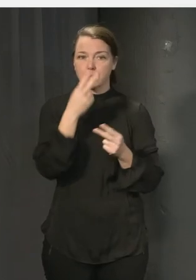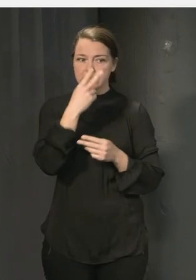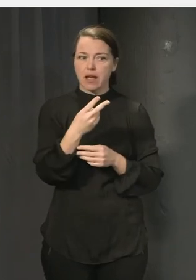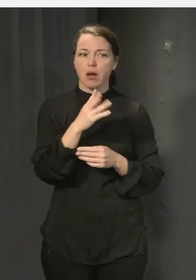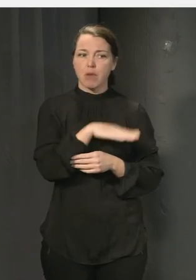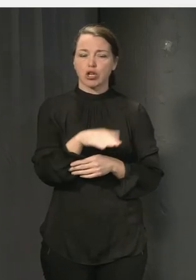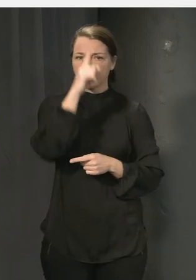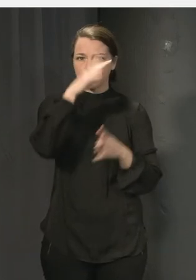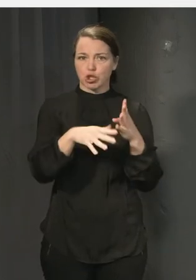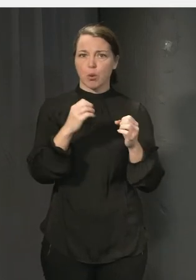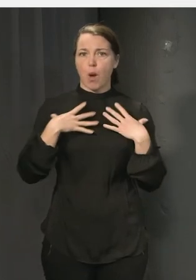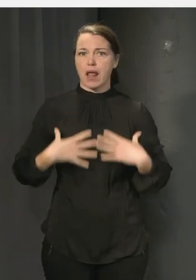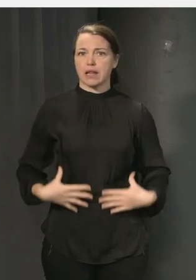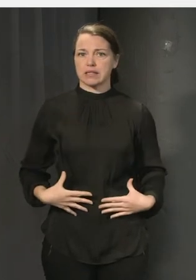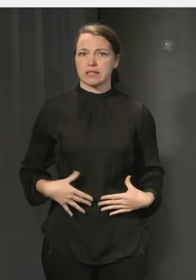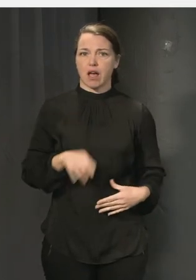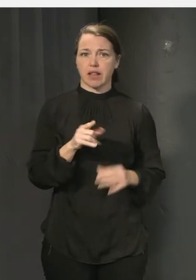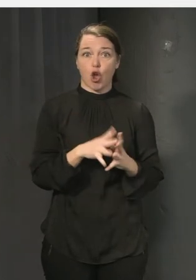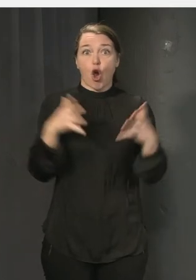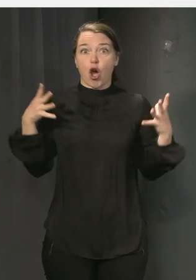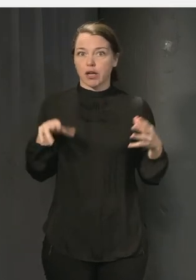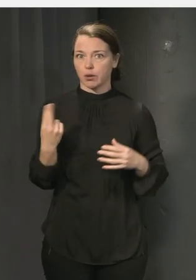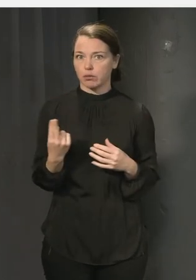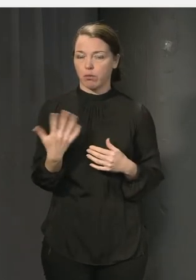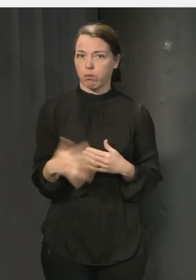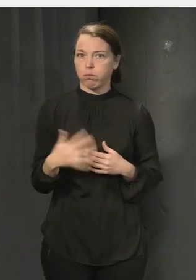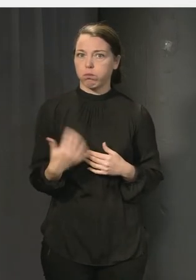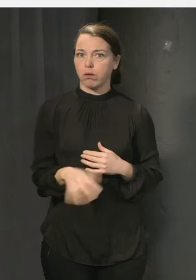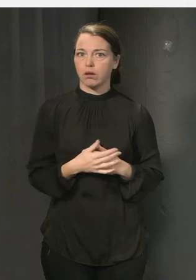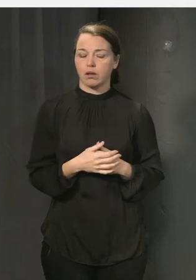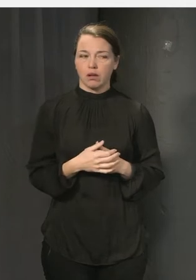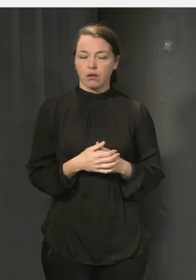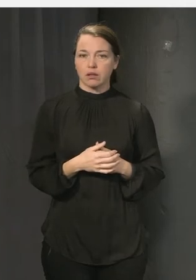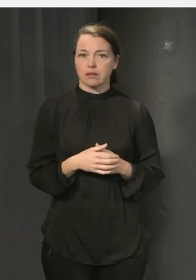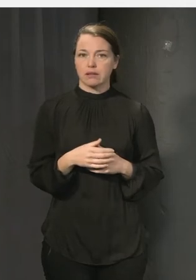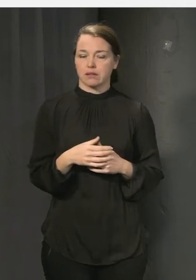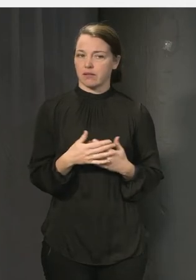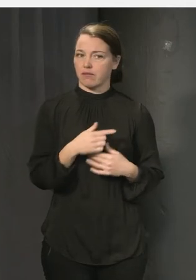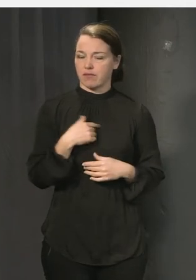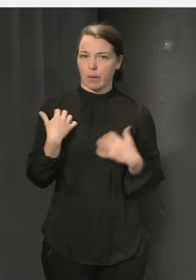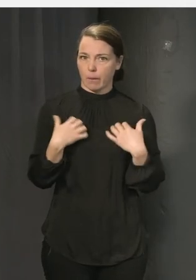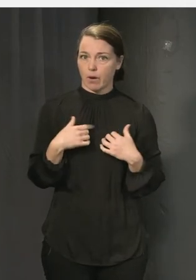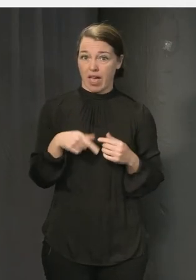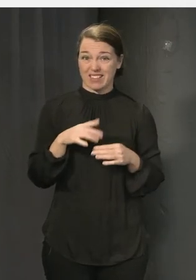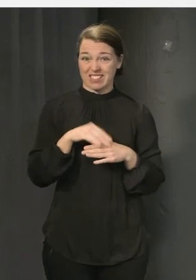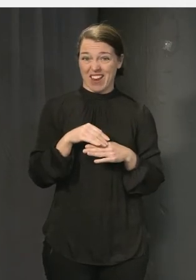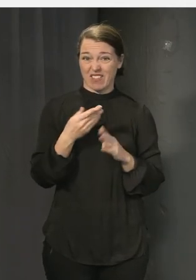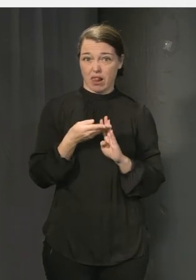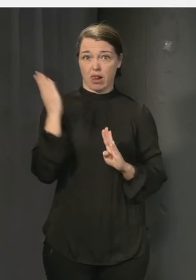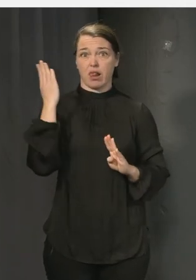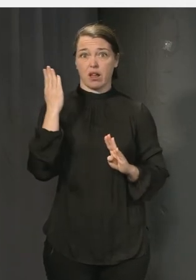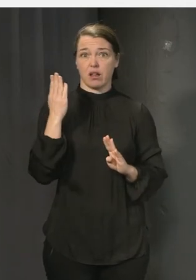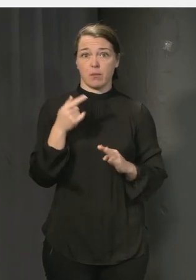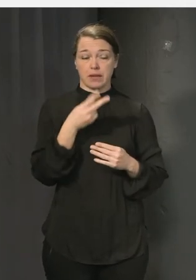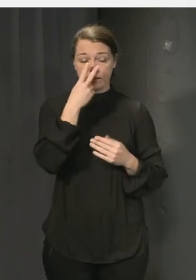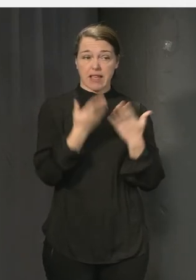ohälsa är ju, den ökar ganska dramatiskt och det är ju väldigt oroande. Och vi sticker ut till och med i Sverige om man tittar internationellt.